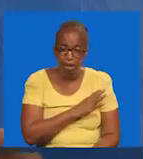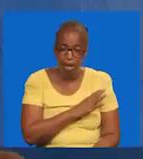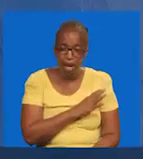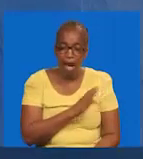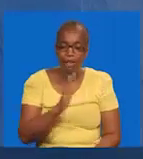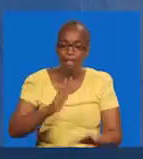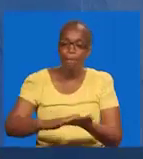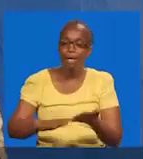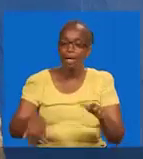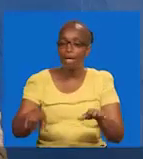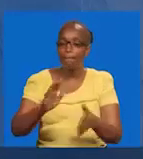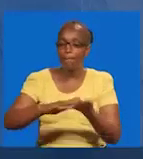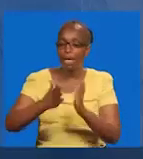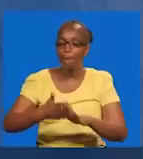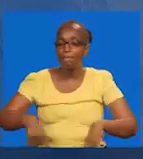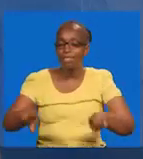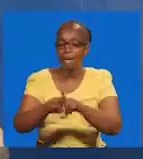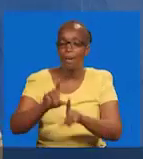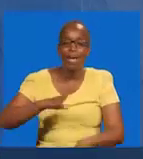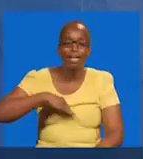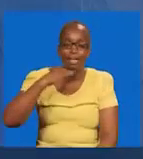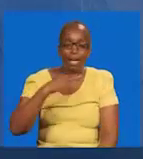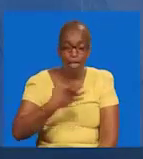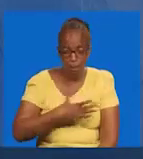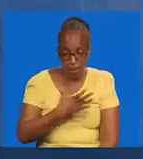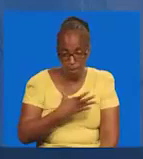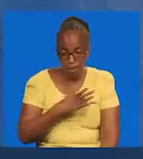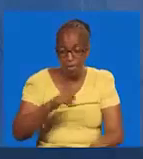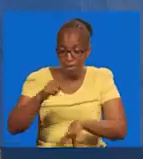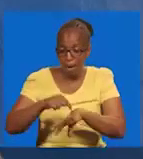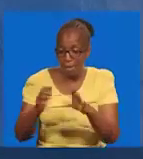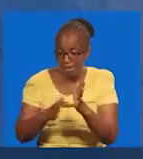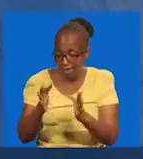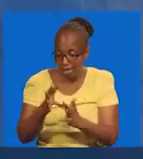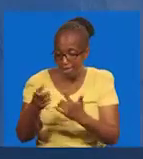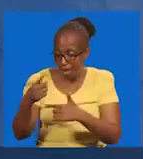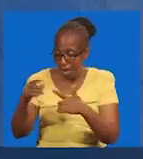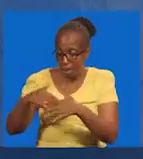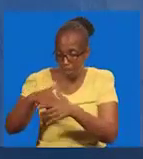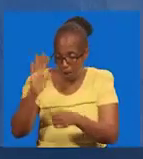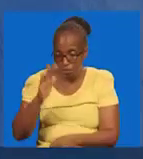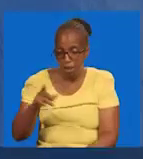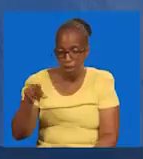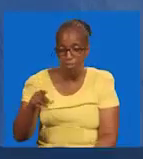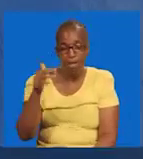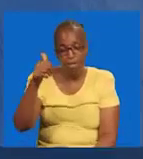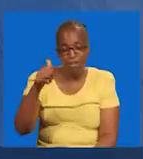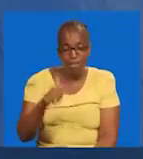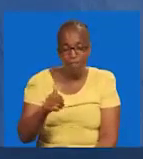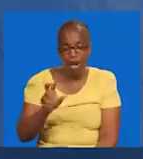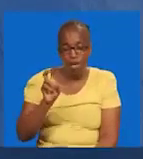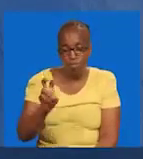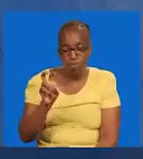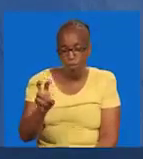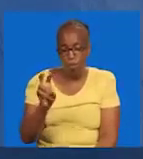Na wakawa kama ni wafu. Hata Yesu atakapo anapo toka. Awaku muona. Ili